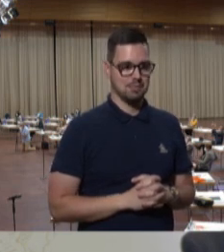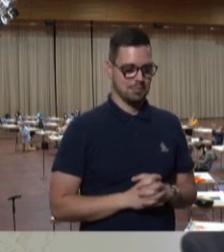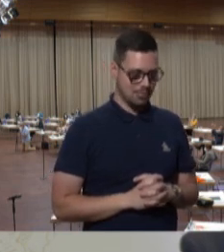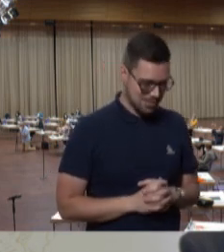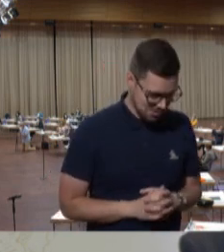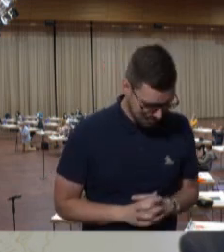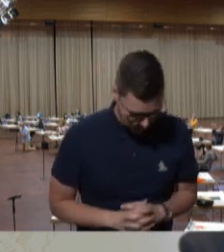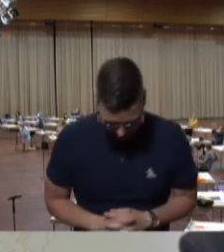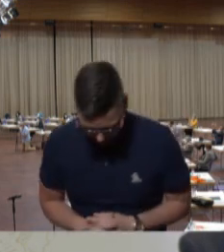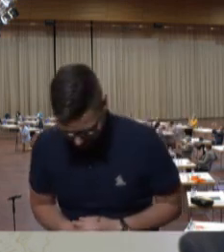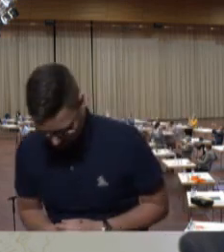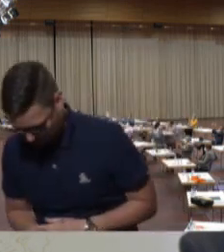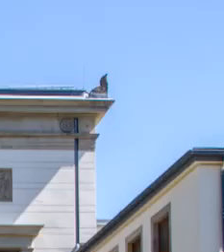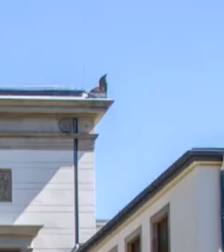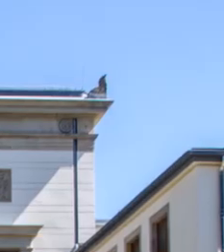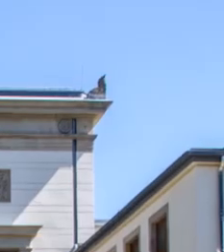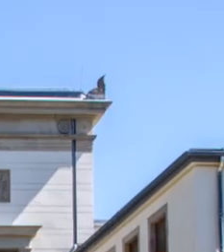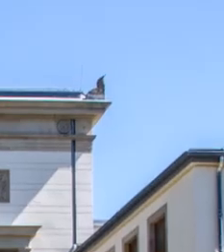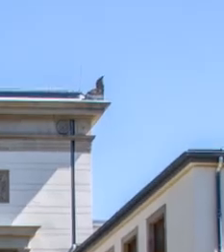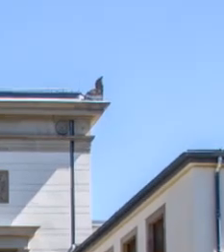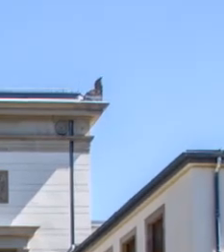Den Antrag lehnen wir selbstverständlich ab.